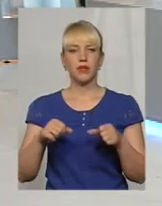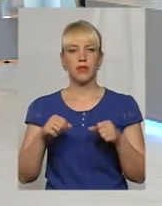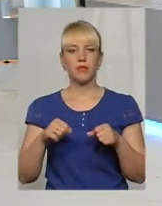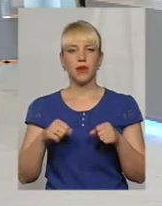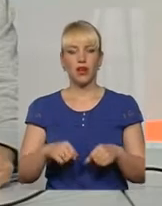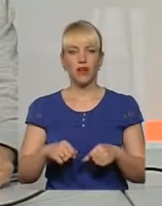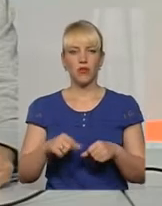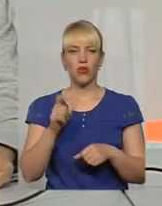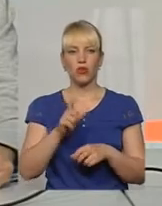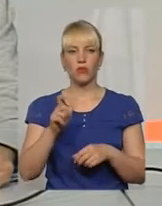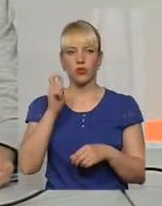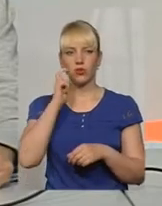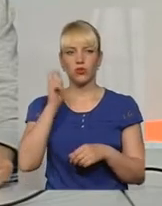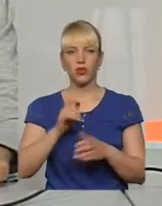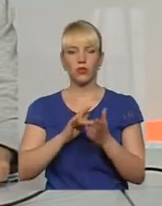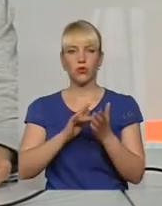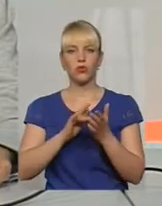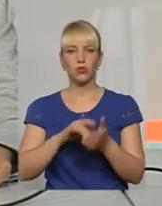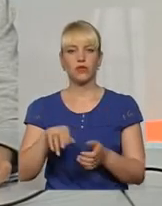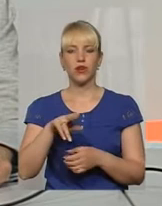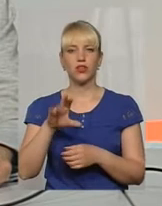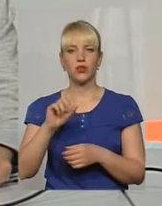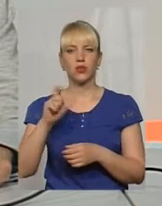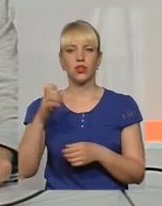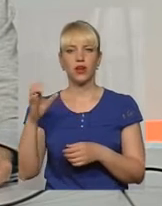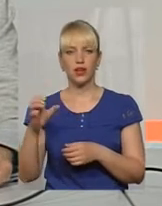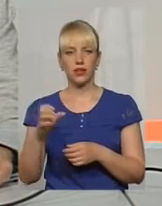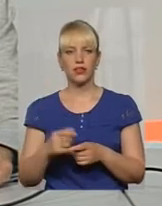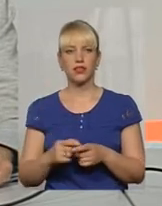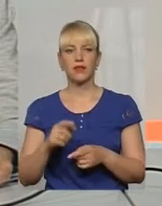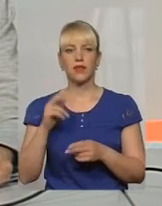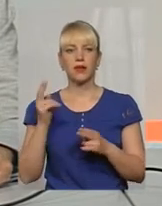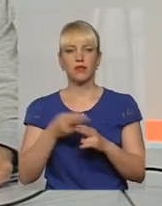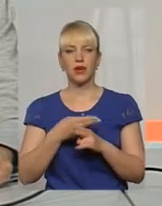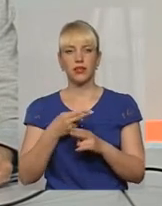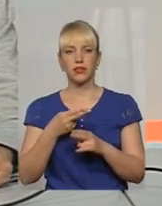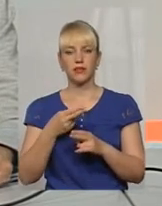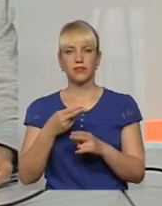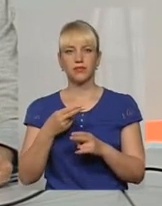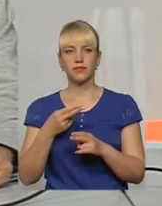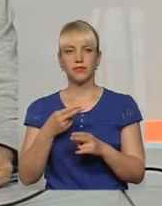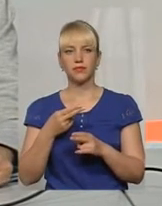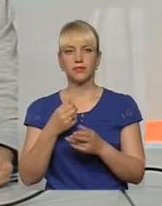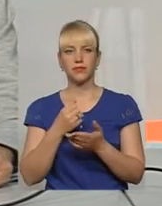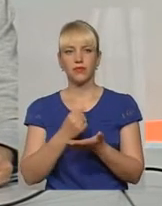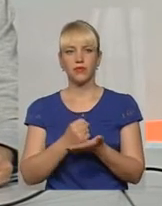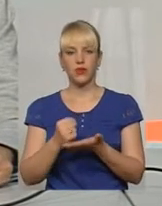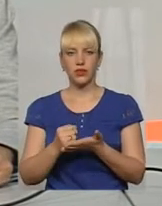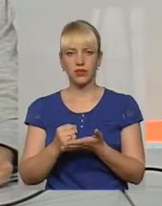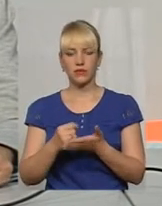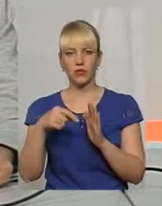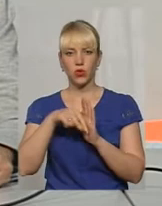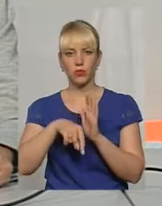подорожувати до країн Європейського Союзу безвіз.